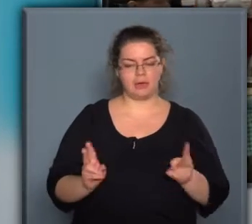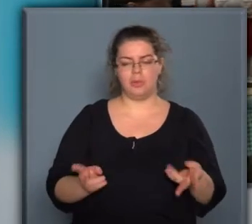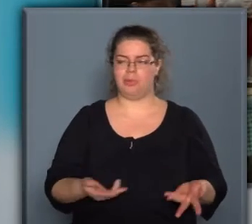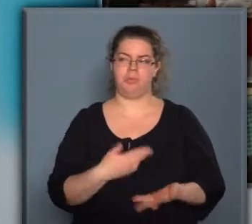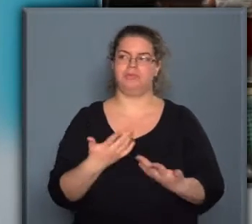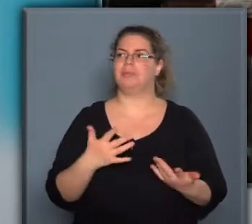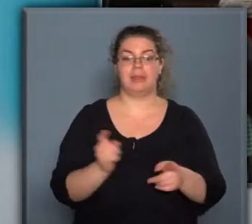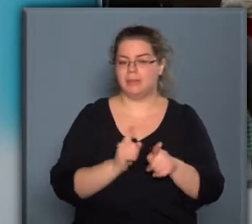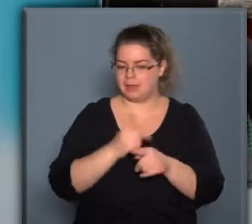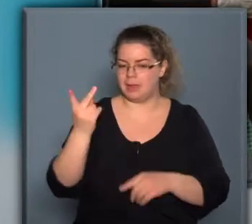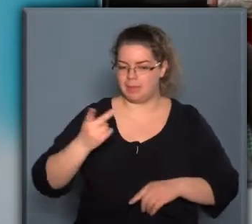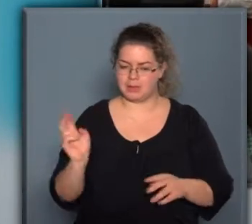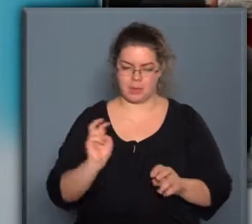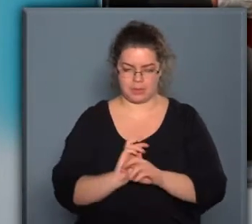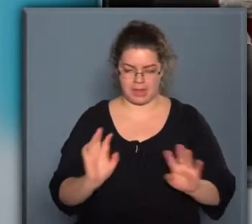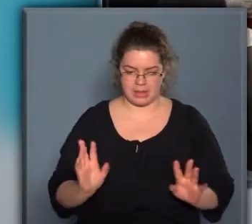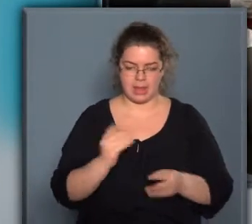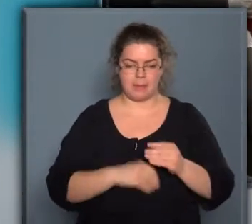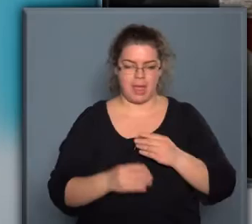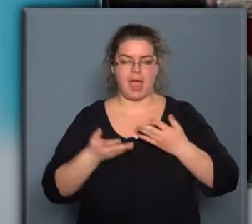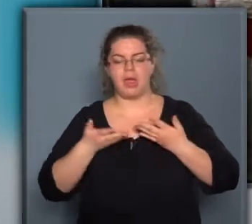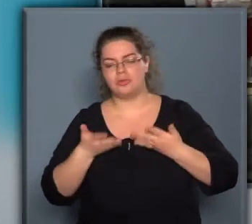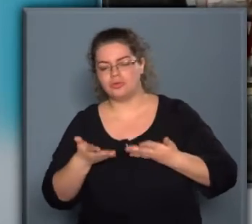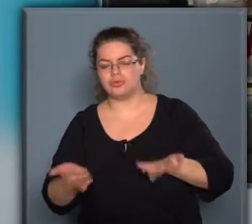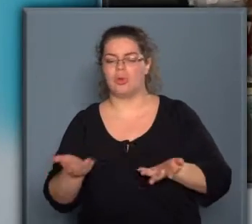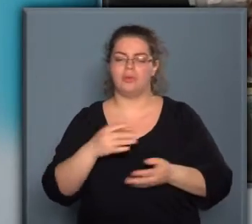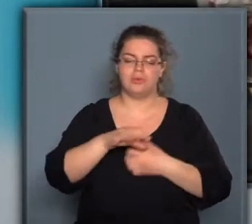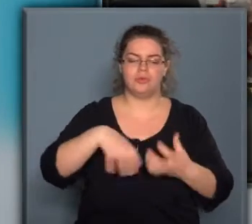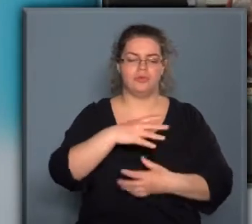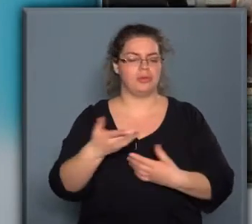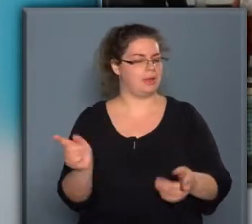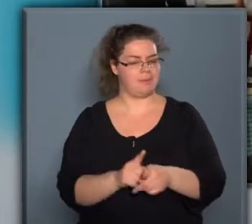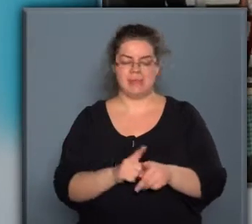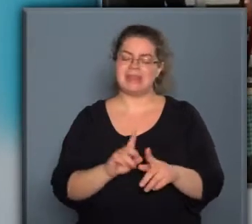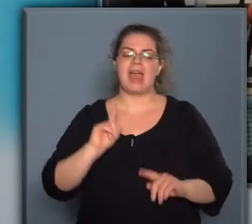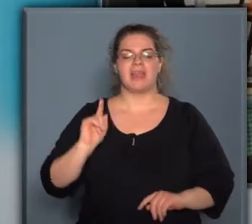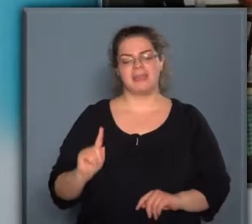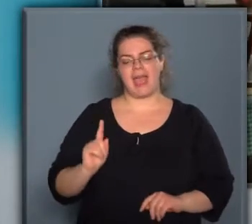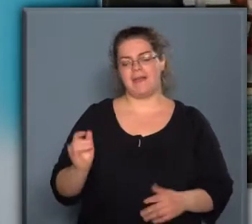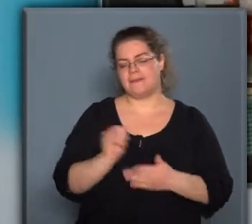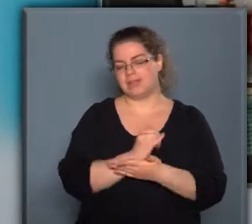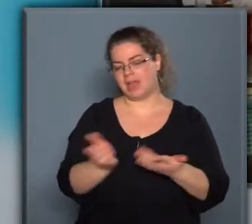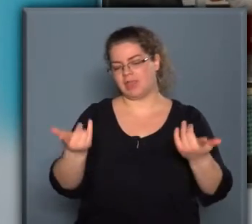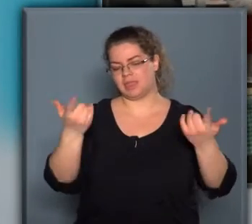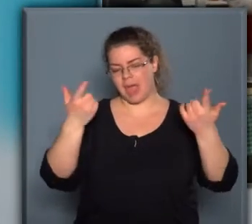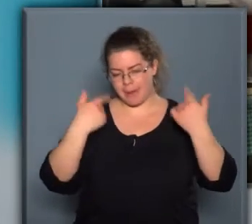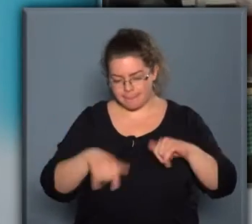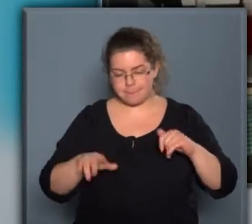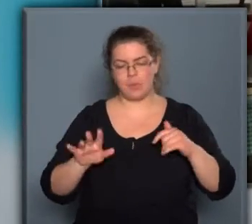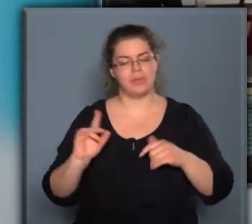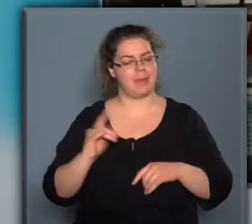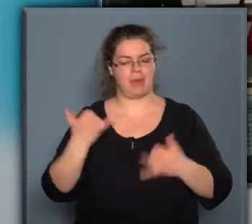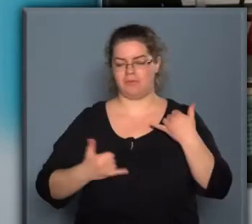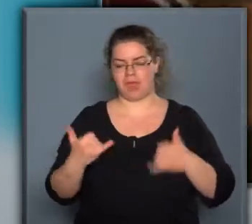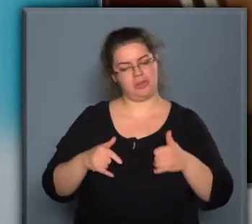nem mindegy persze hozzáteszem, hiszen sütünk, füstöljük, tehát nem mindegy. De igazából nem